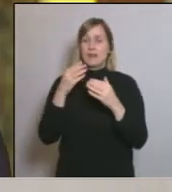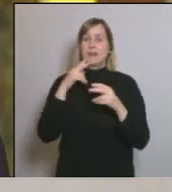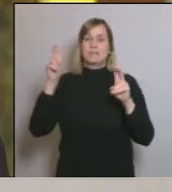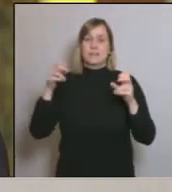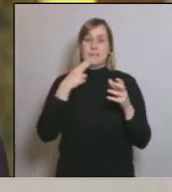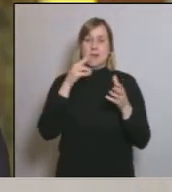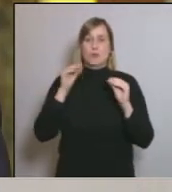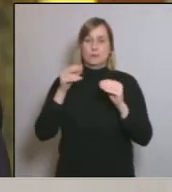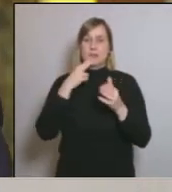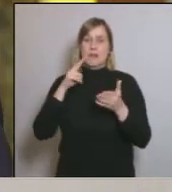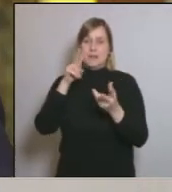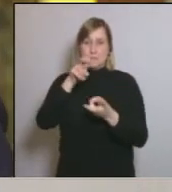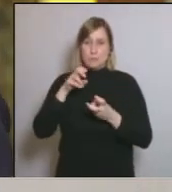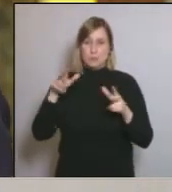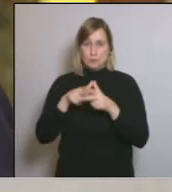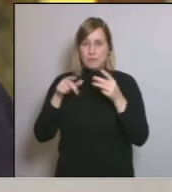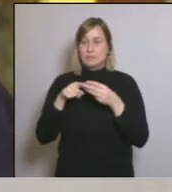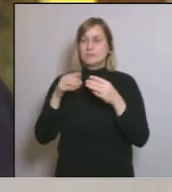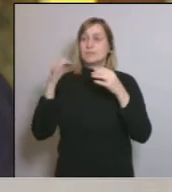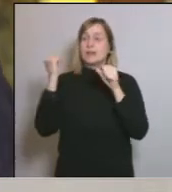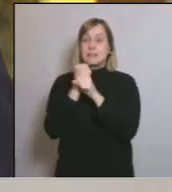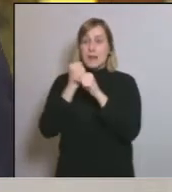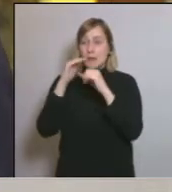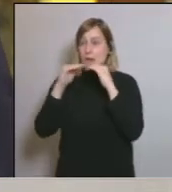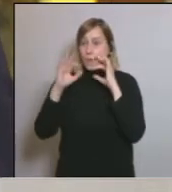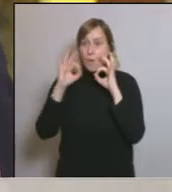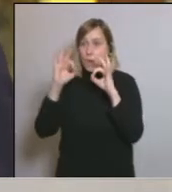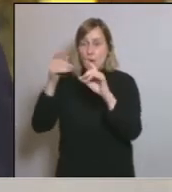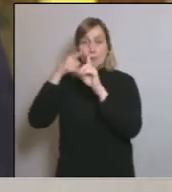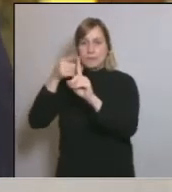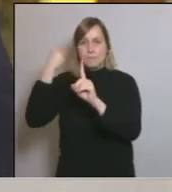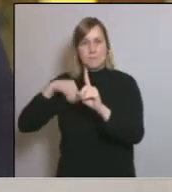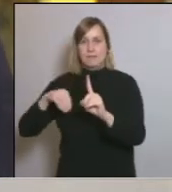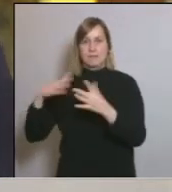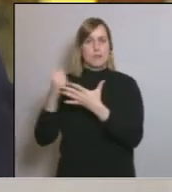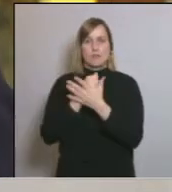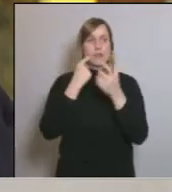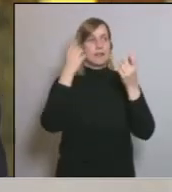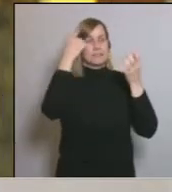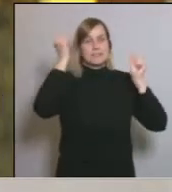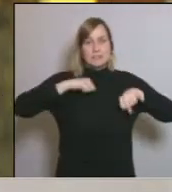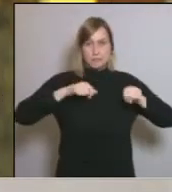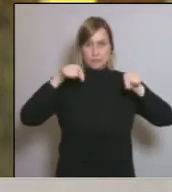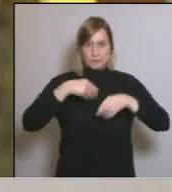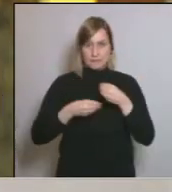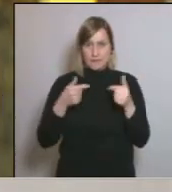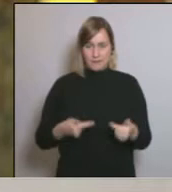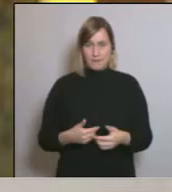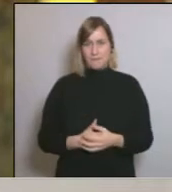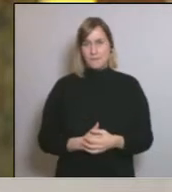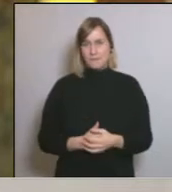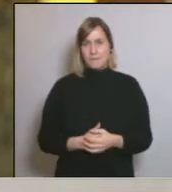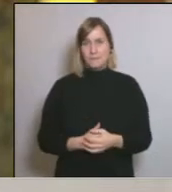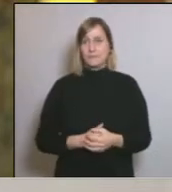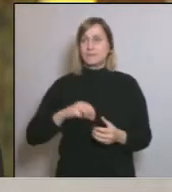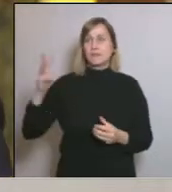El manteniment de llocs de treball ha de ser l'objectiu central de totes les polítiques que es prenguin en aquests moments. Una tercera